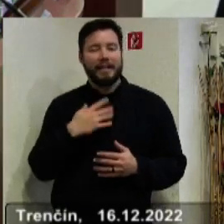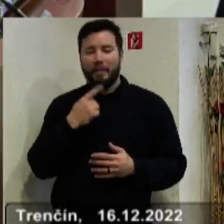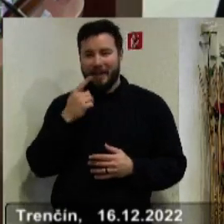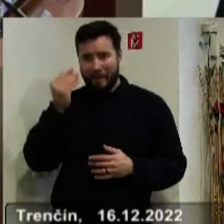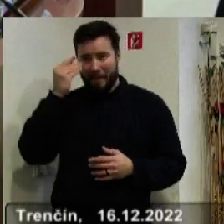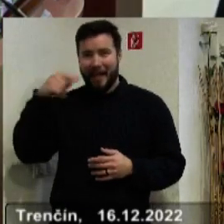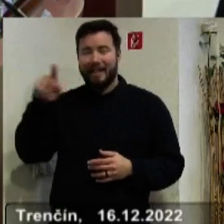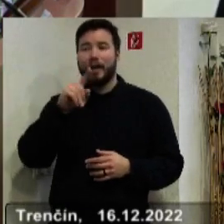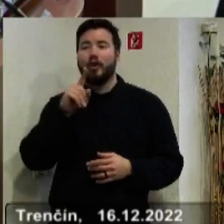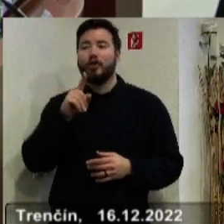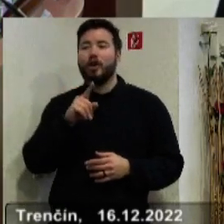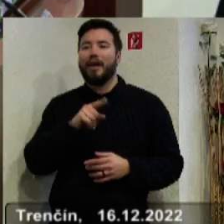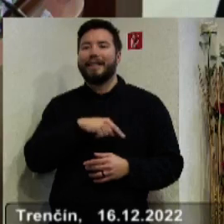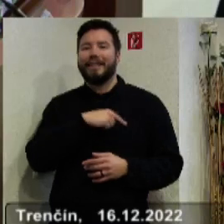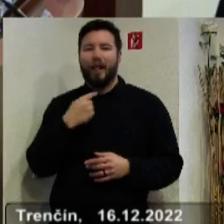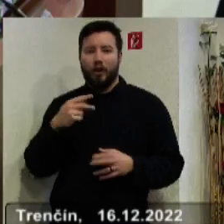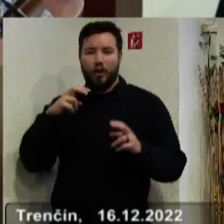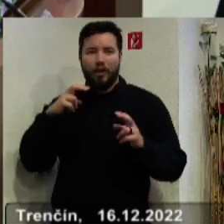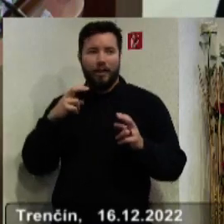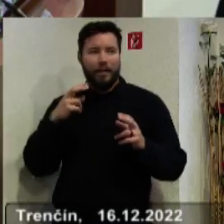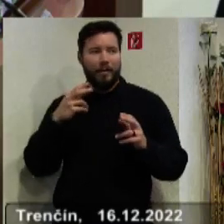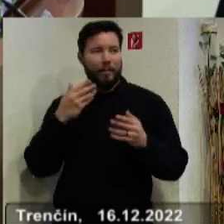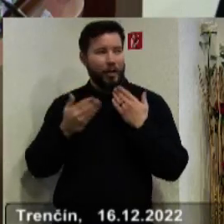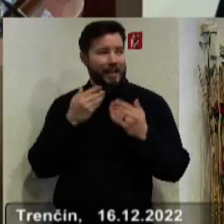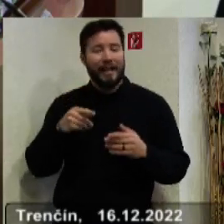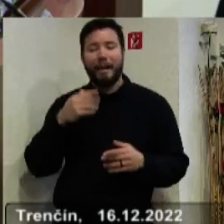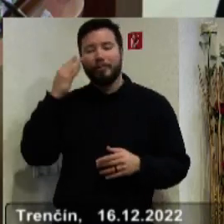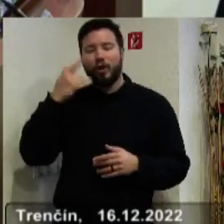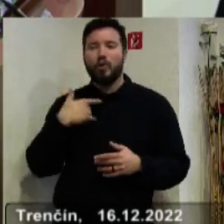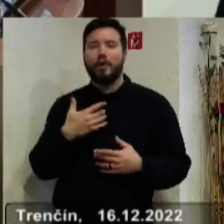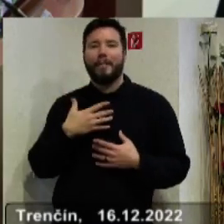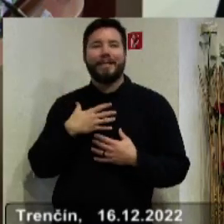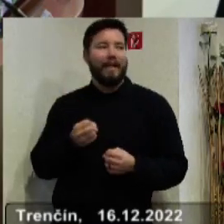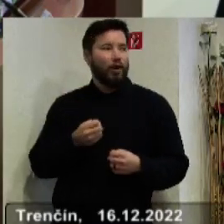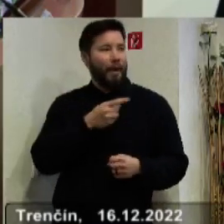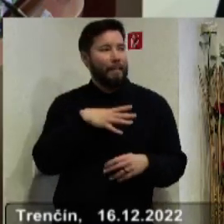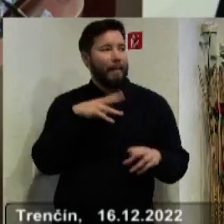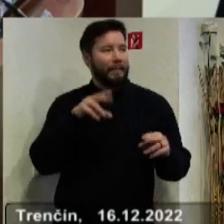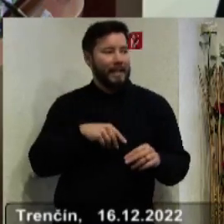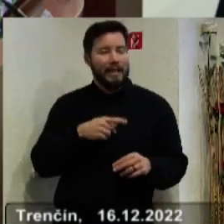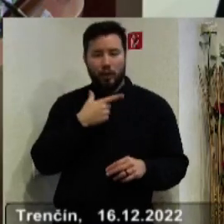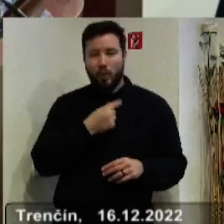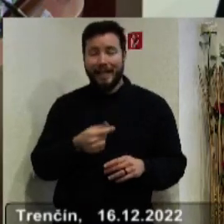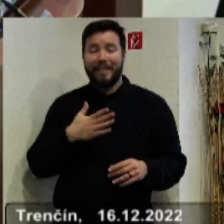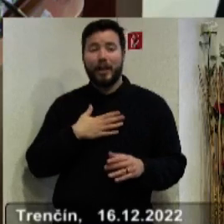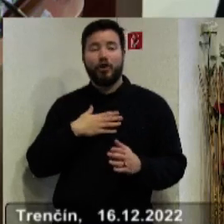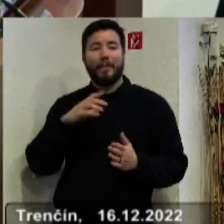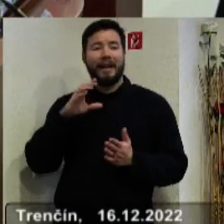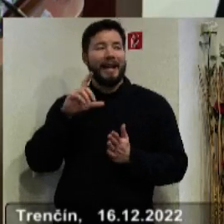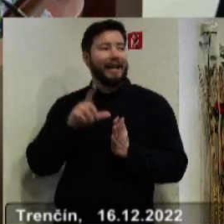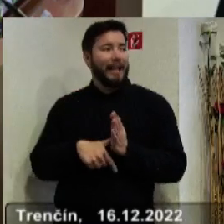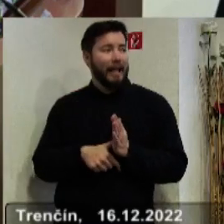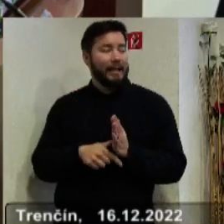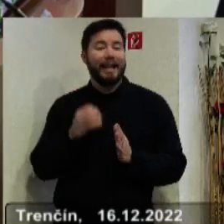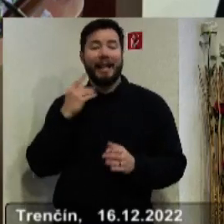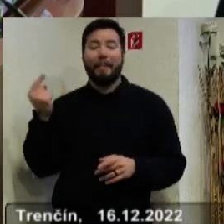pamätáte sa tí, ktorí si tu som nekoľkodobných období, keď som prišiel s Mišenko, ktorú si pán predseda osvojil a v našom kraji v úrade,